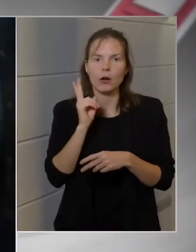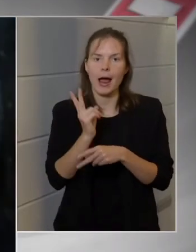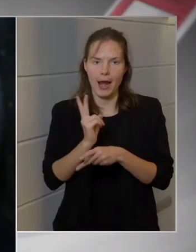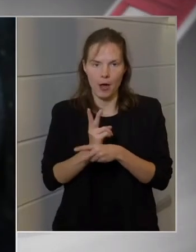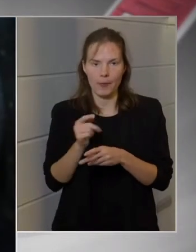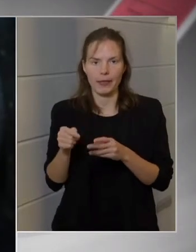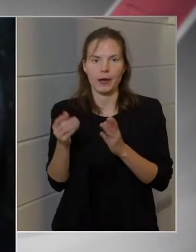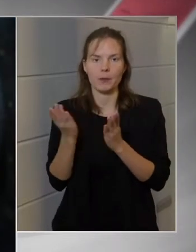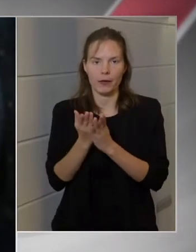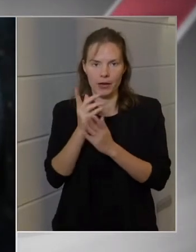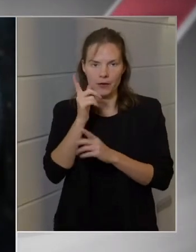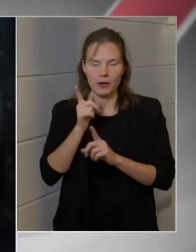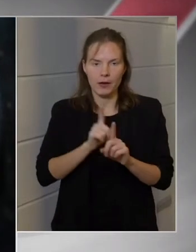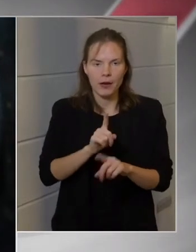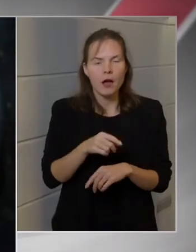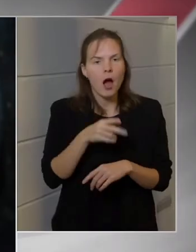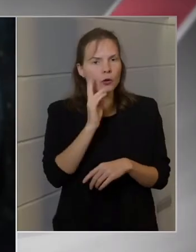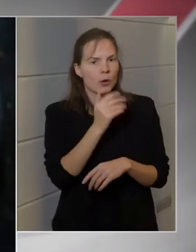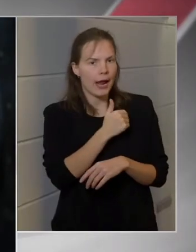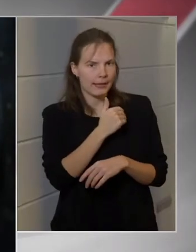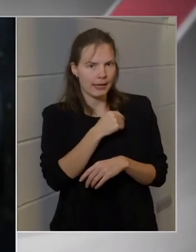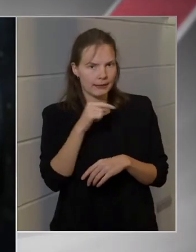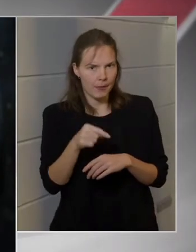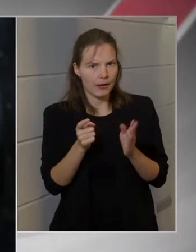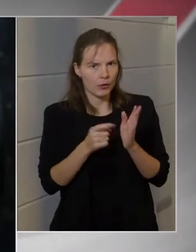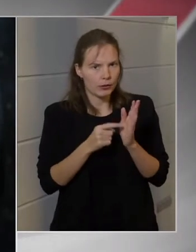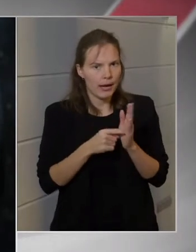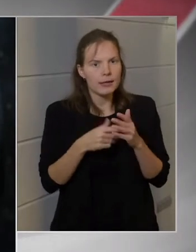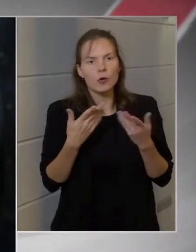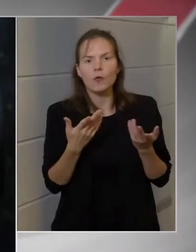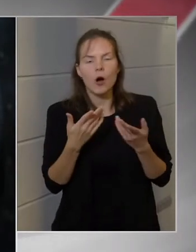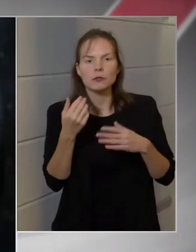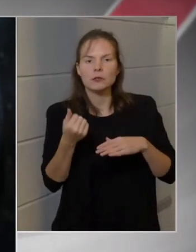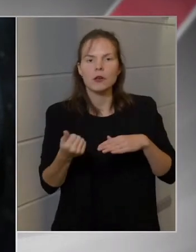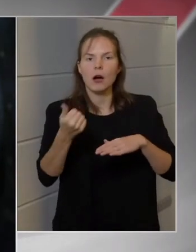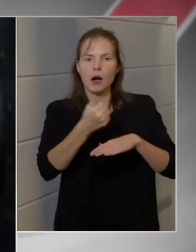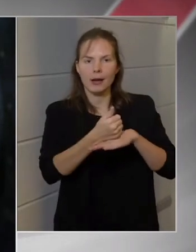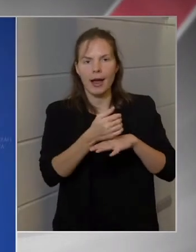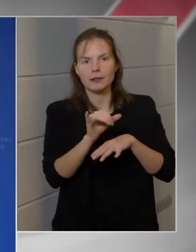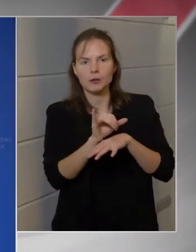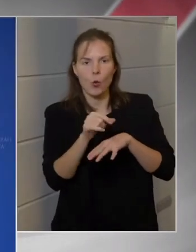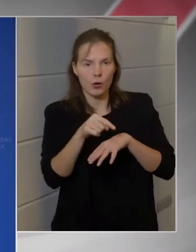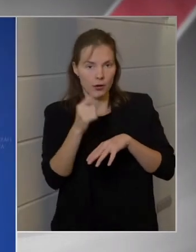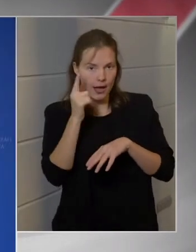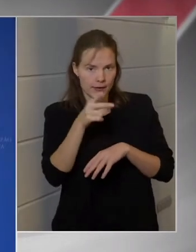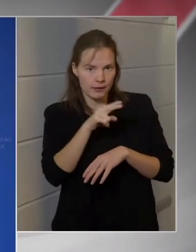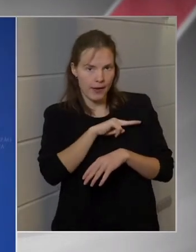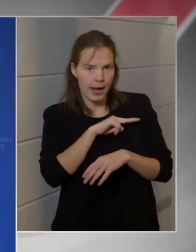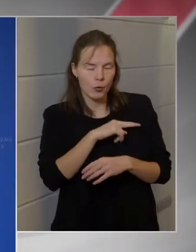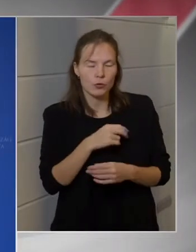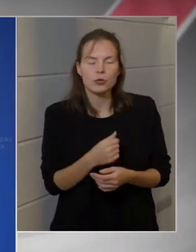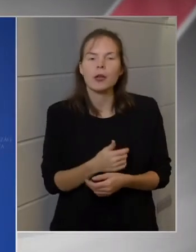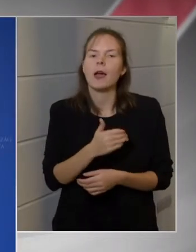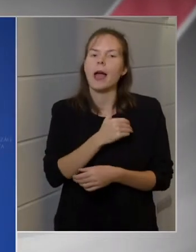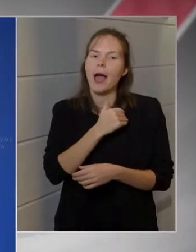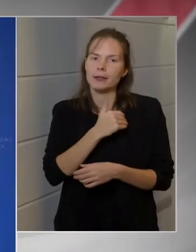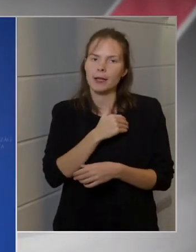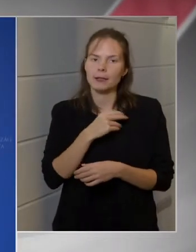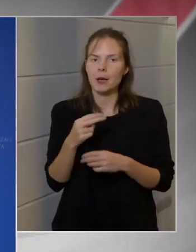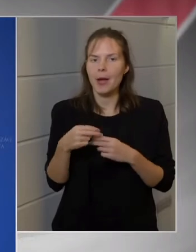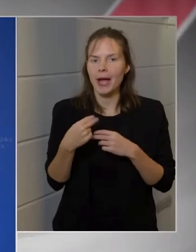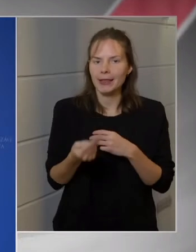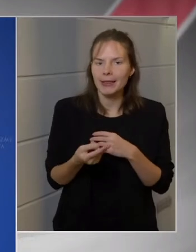eljárni. Az egyetemeknél is akkor kötelező, ez azt jelenti, vagy ott a rektor a felelős ezért? Hát az egyetemeknél,